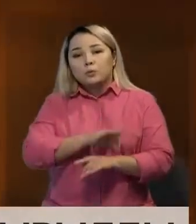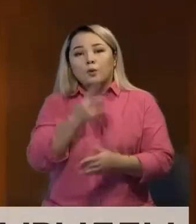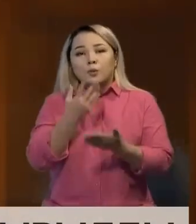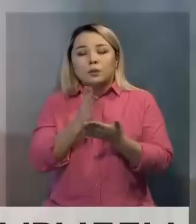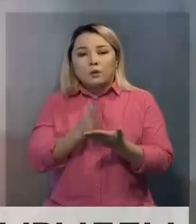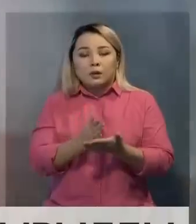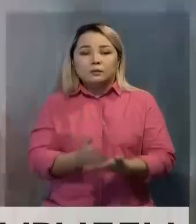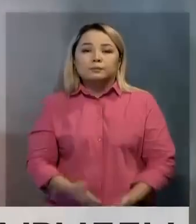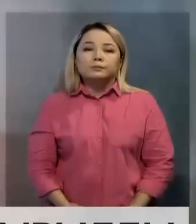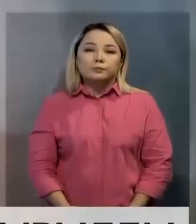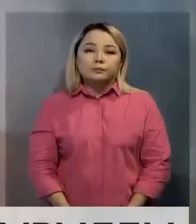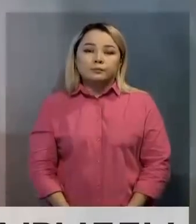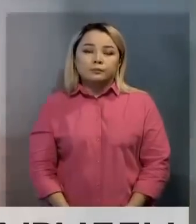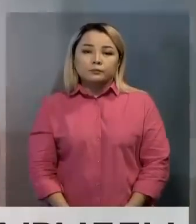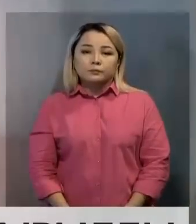болуы.